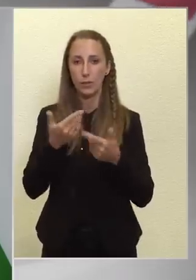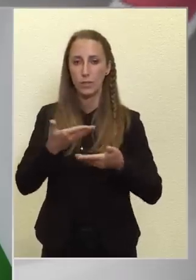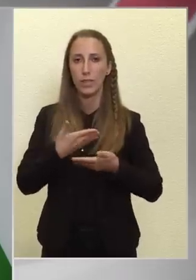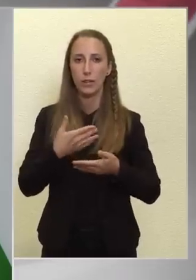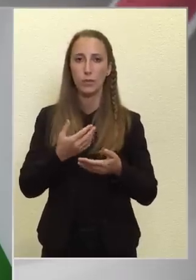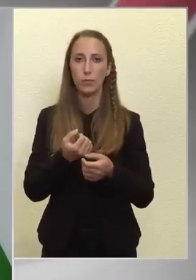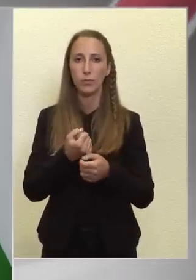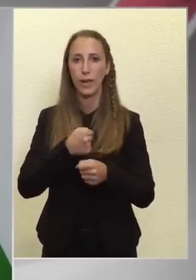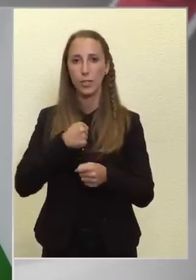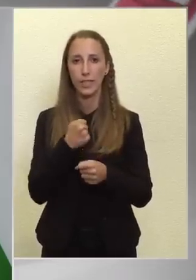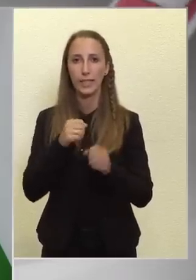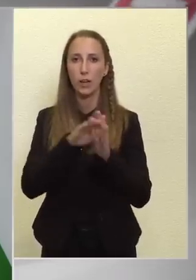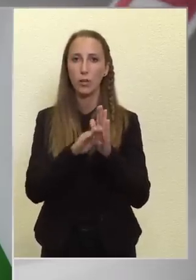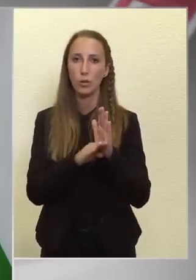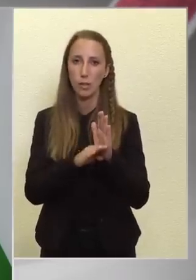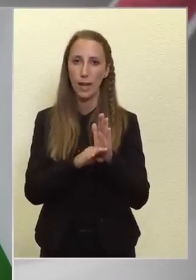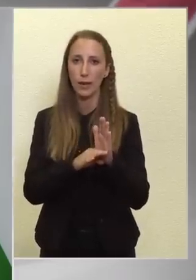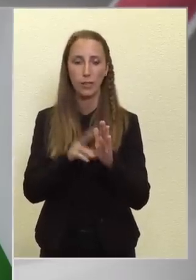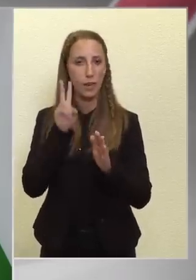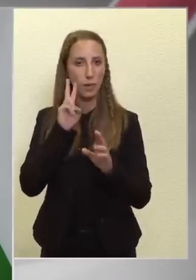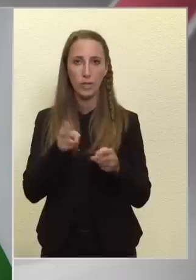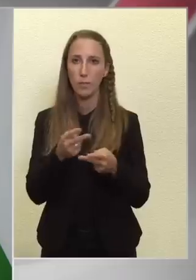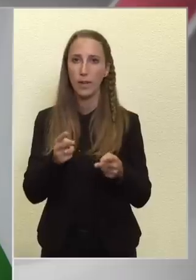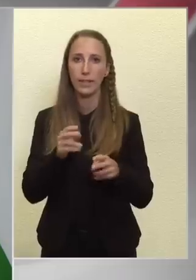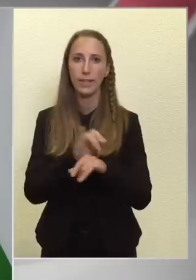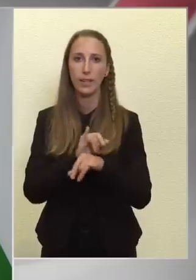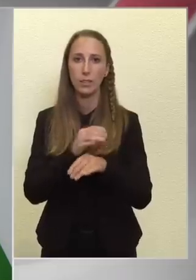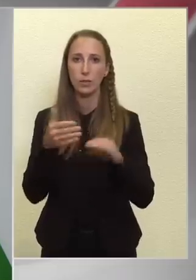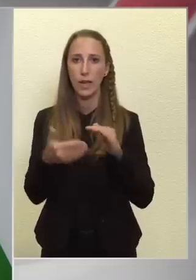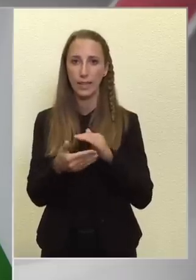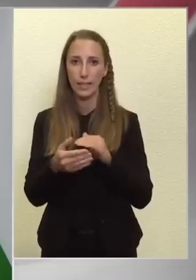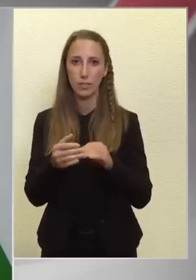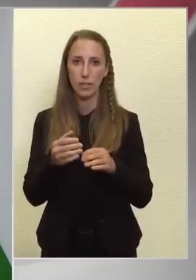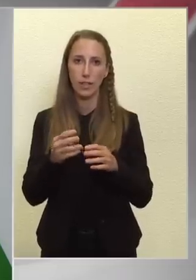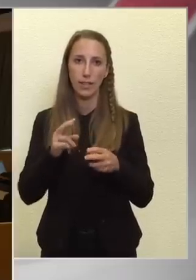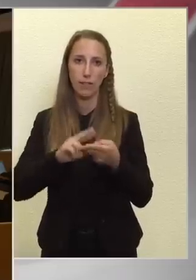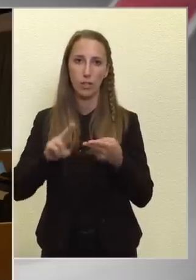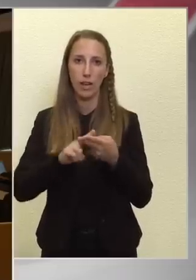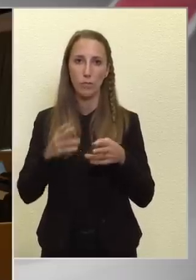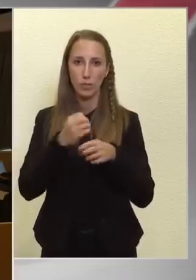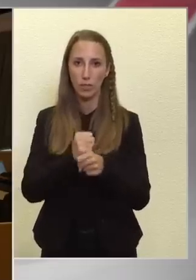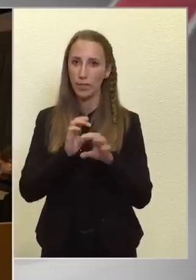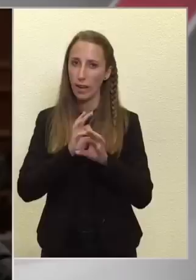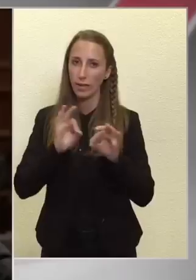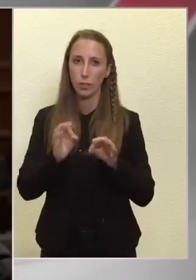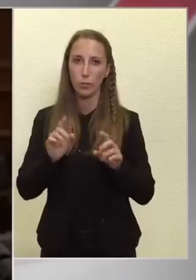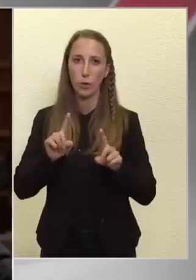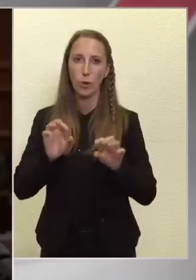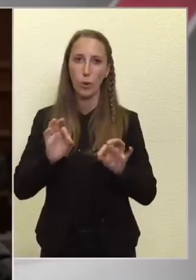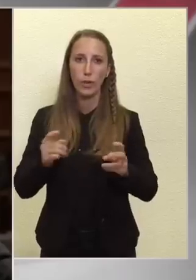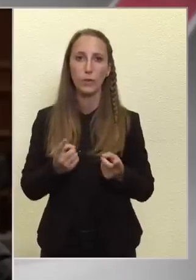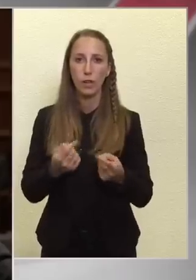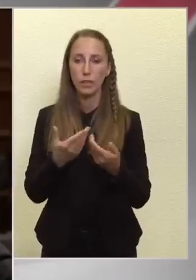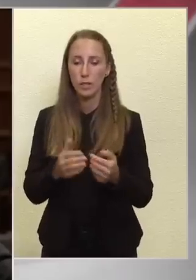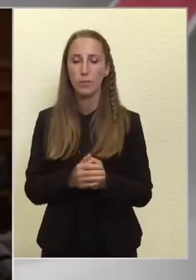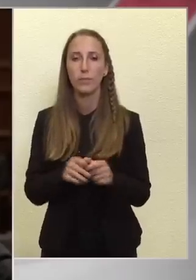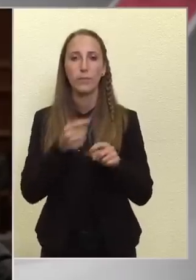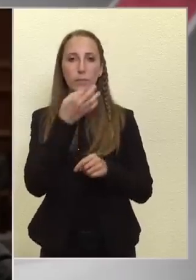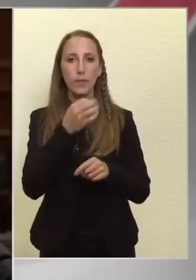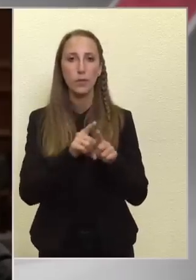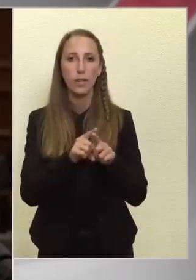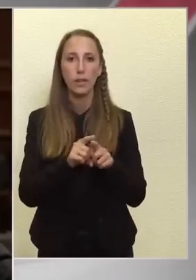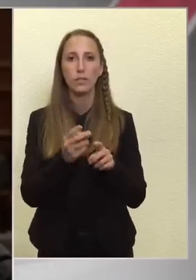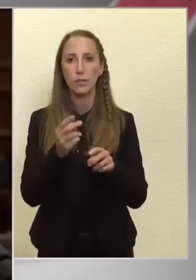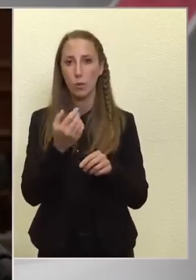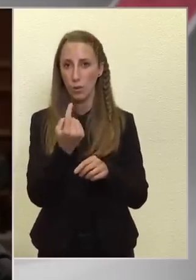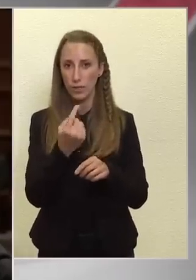jogszabályokat, akkor viszont nem lehet egy igazgatóhelyettest a hivatalában tartani, legnagyobb jó indulattal sem. De úgy azt ön is, meg több kormánytag